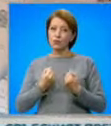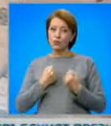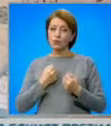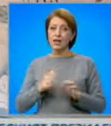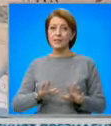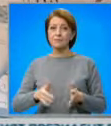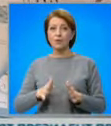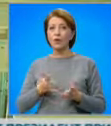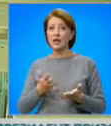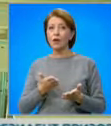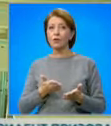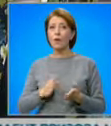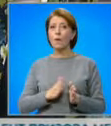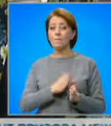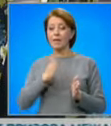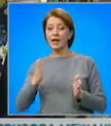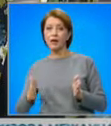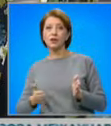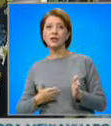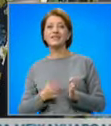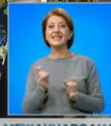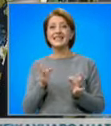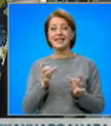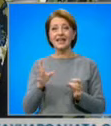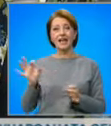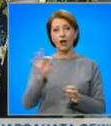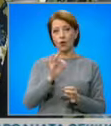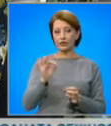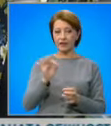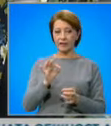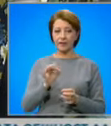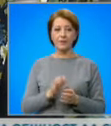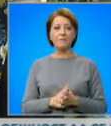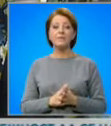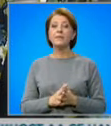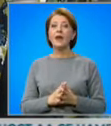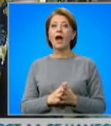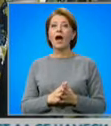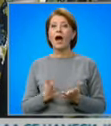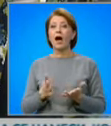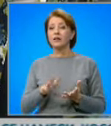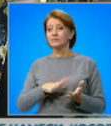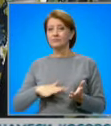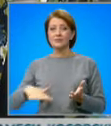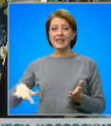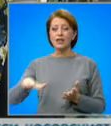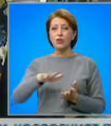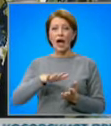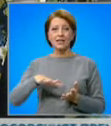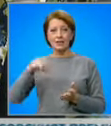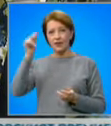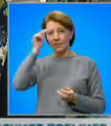периодът в средата на октомври. Ситуацията е тревожна в страната. Има възможност за